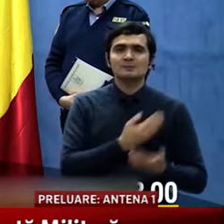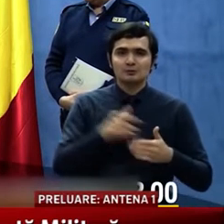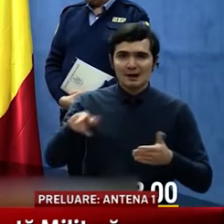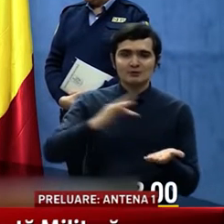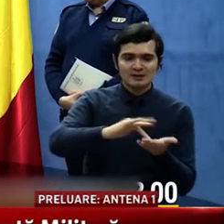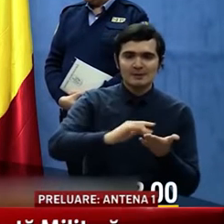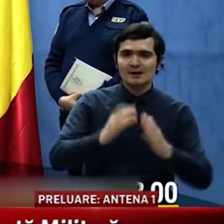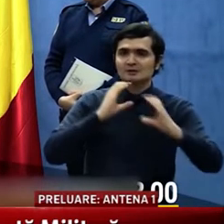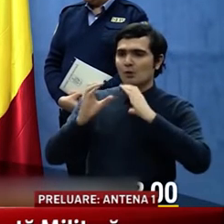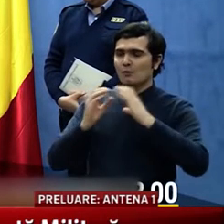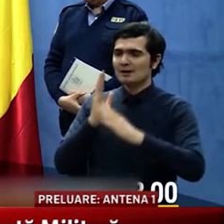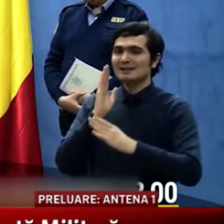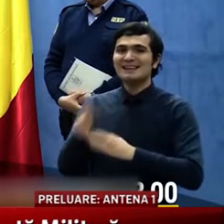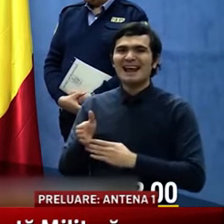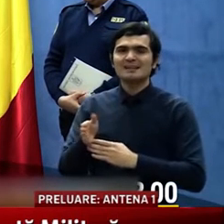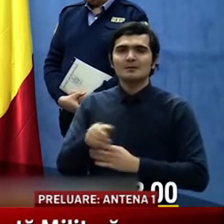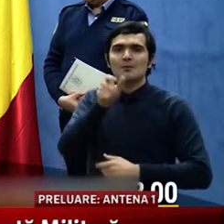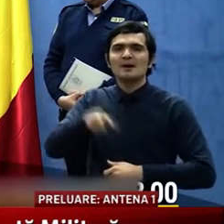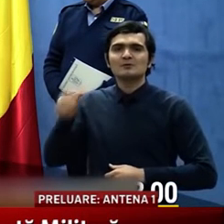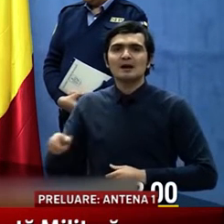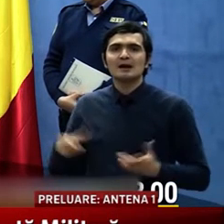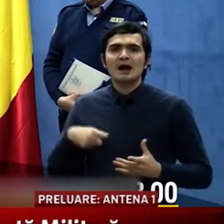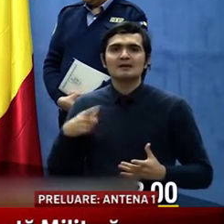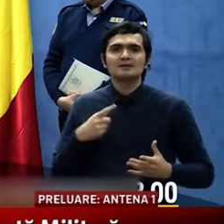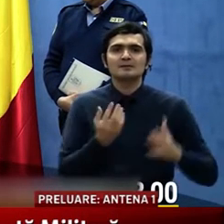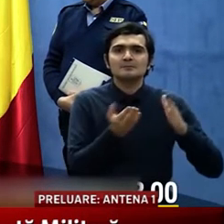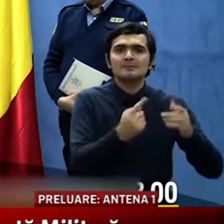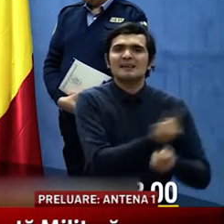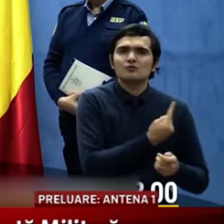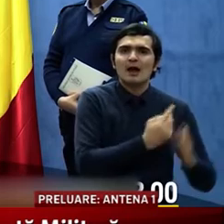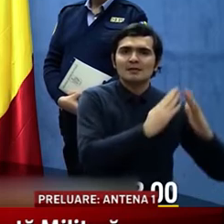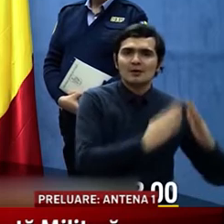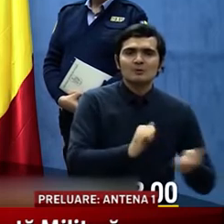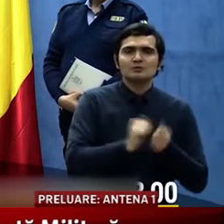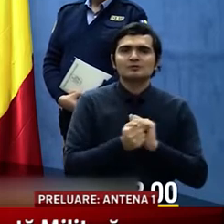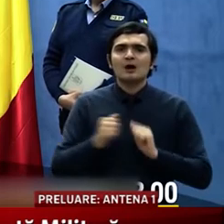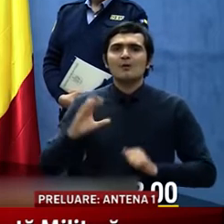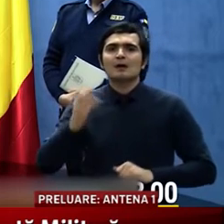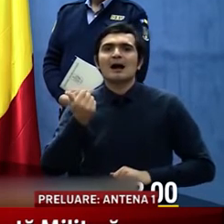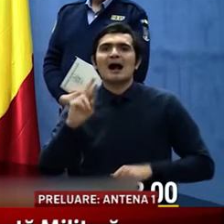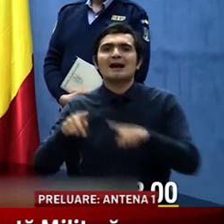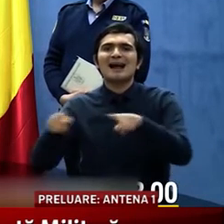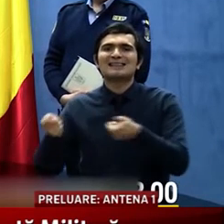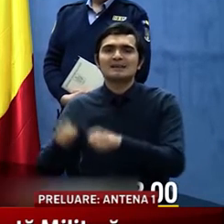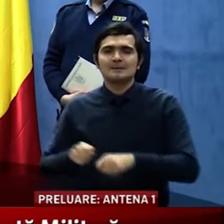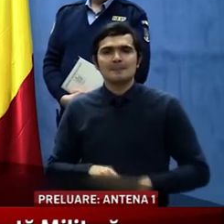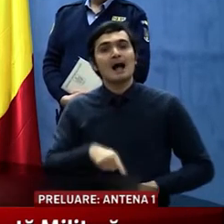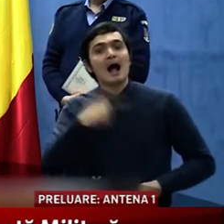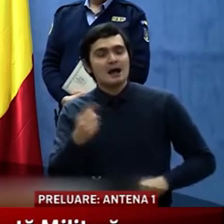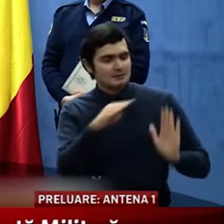permanent cu persoanele carantinate sau izolate la domiciliu. Un articol foarte important,